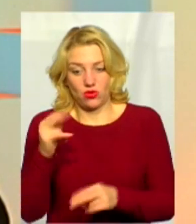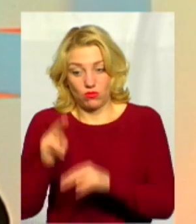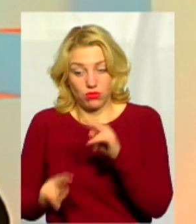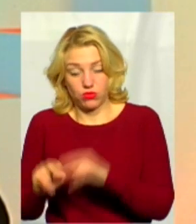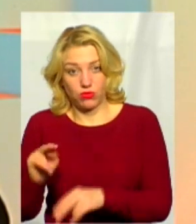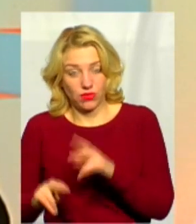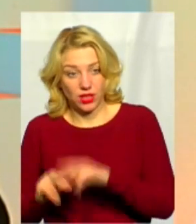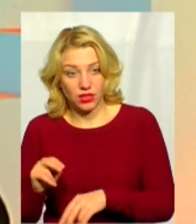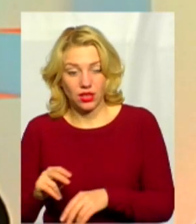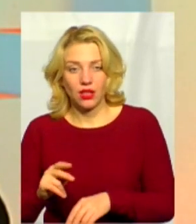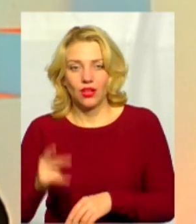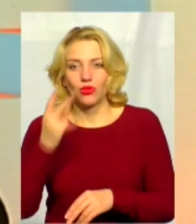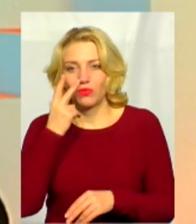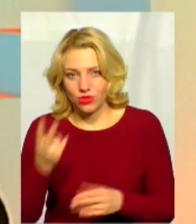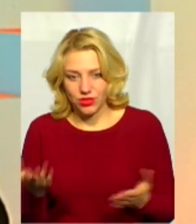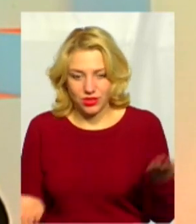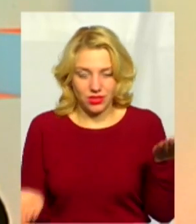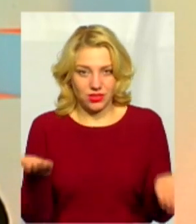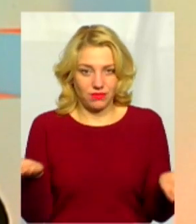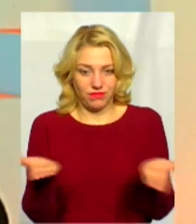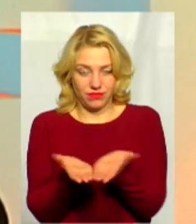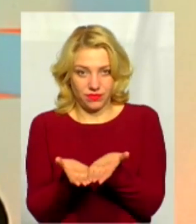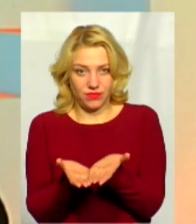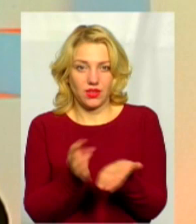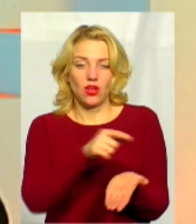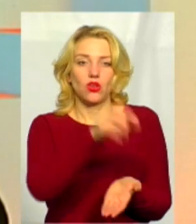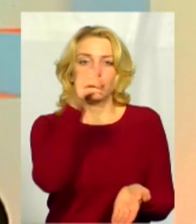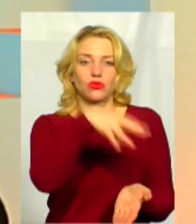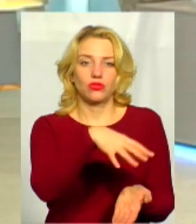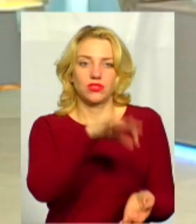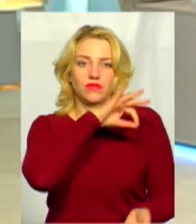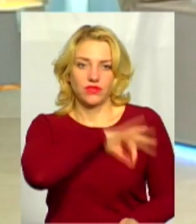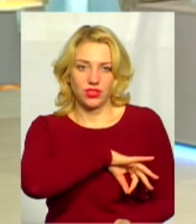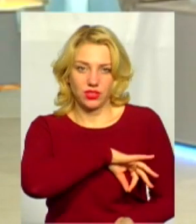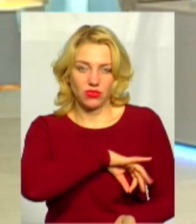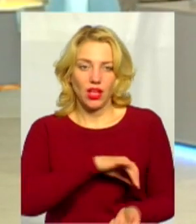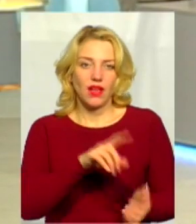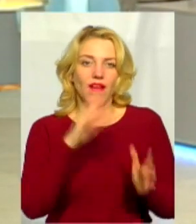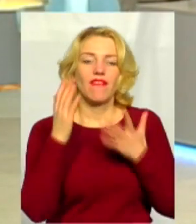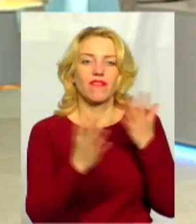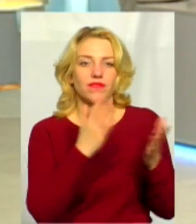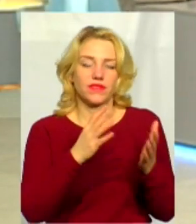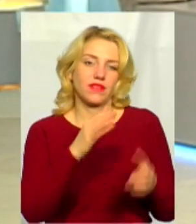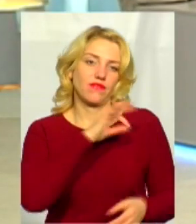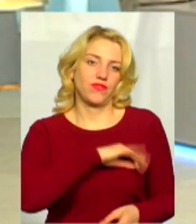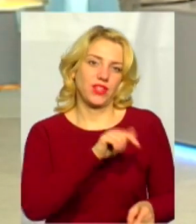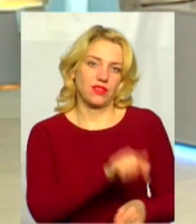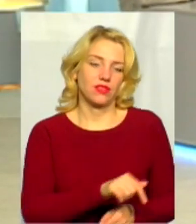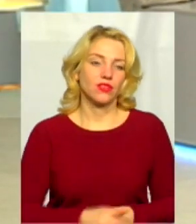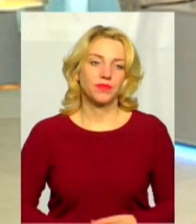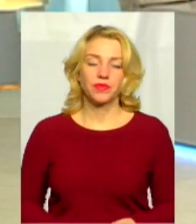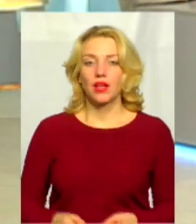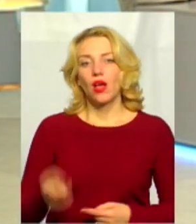сонце і вітер конкурує вже. І вже може бути навіть вигнішим. Пане Микола, повернемось до нашого